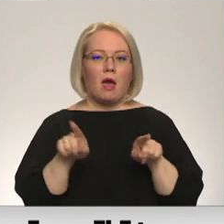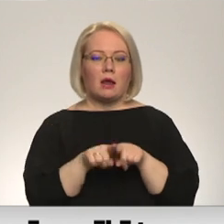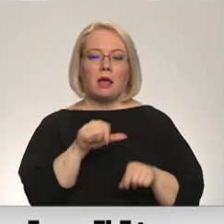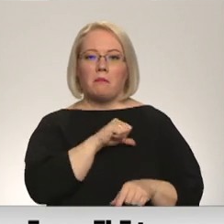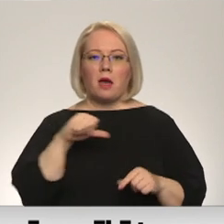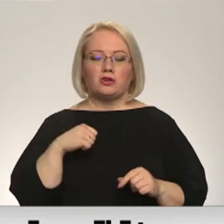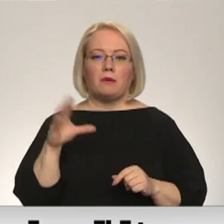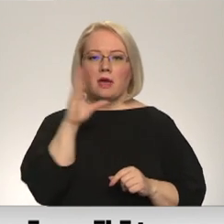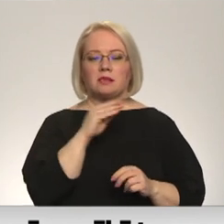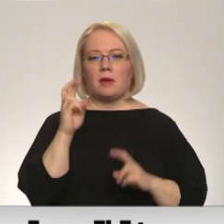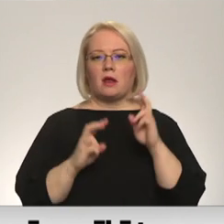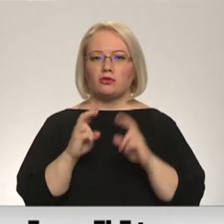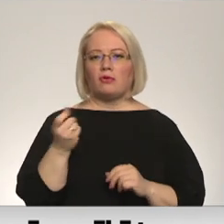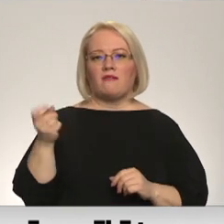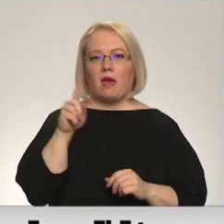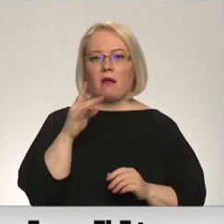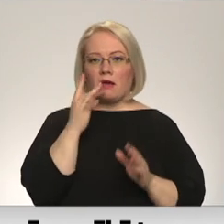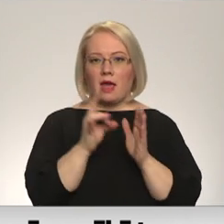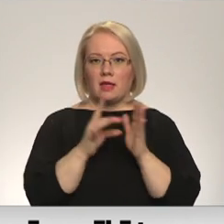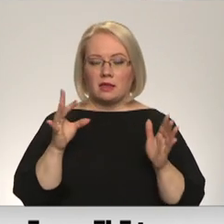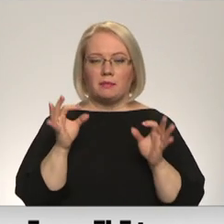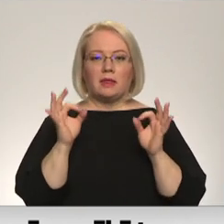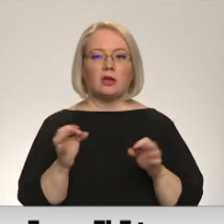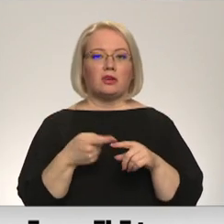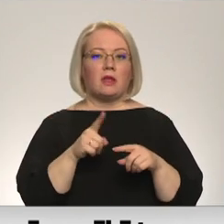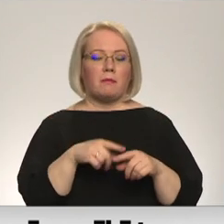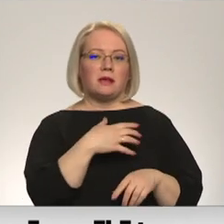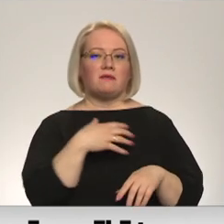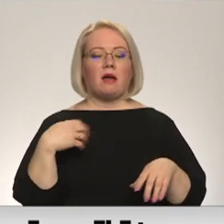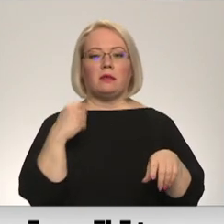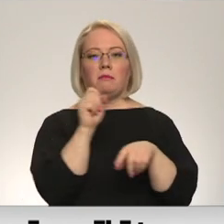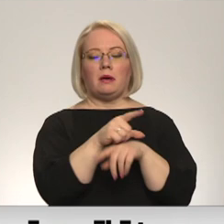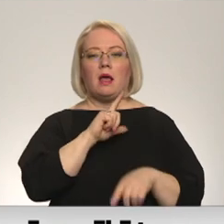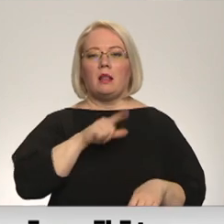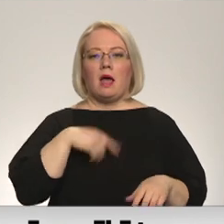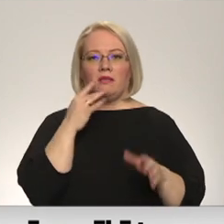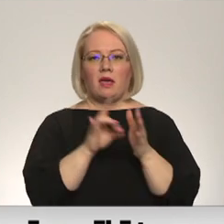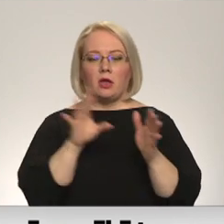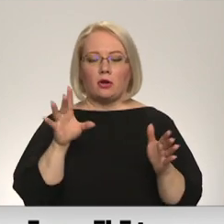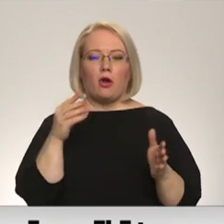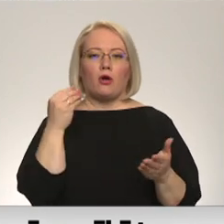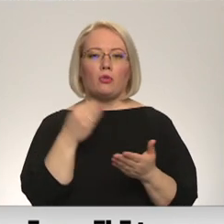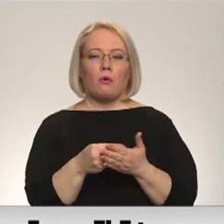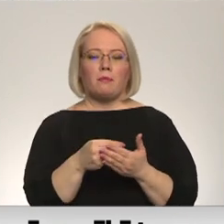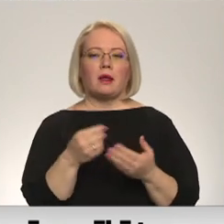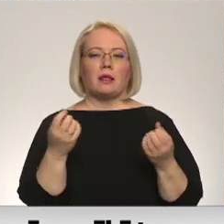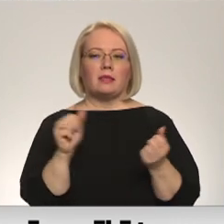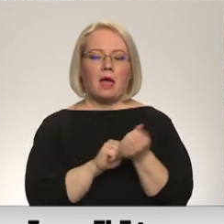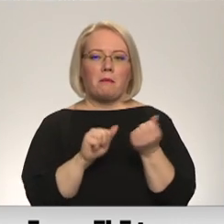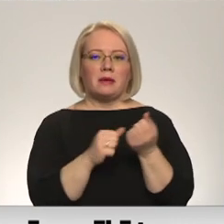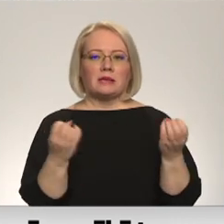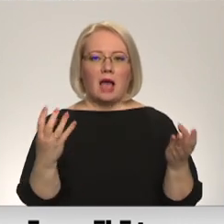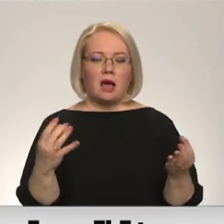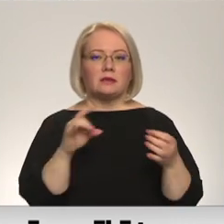būtu jāspēj saržot vairāk elektrības. Tieši tāpēc valdību uzdevusi Latvienergo iepirkt divas terovatstūnas dabas gāzes, lai